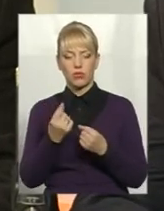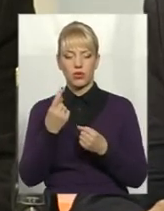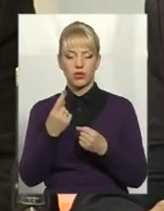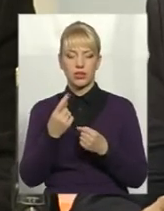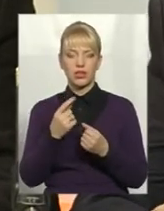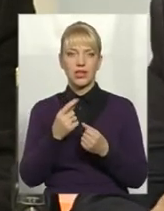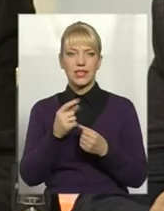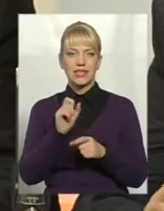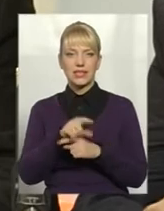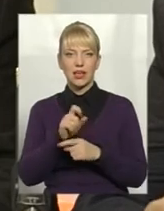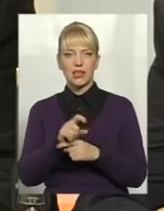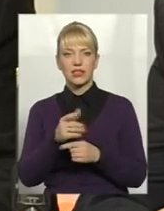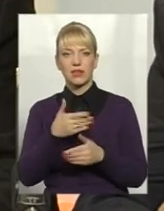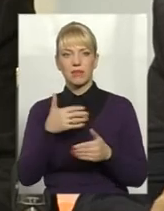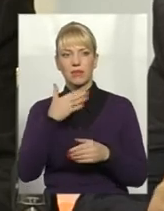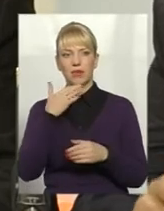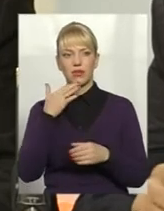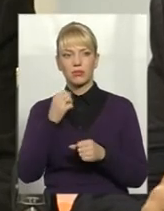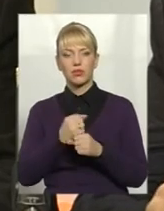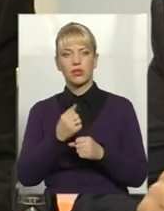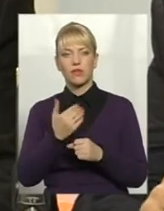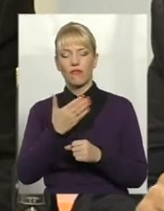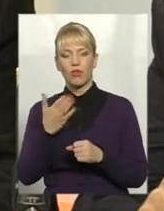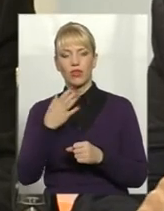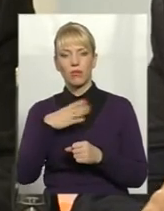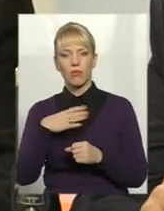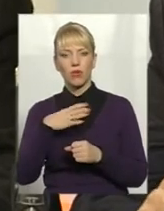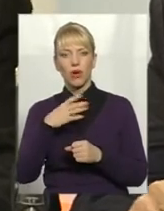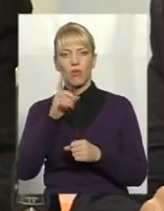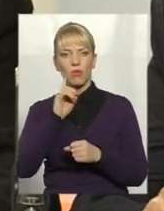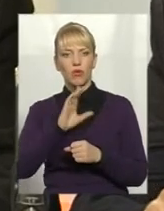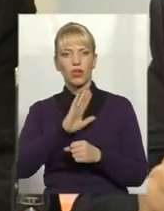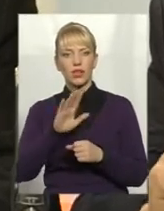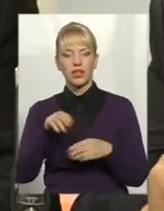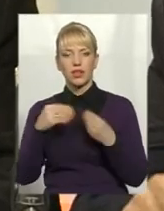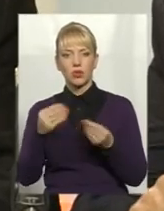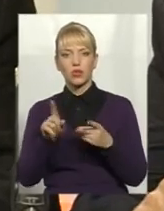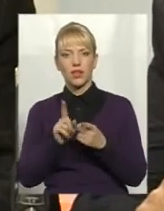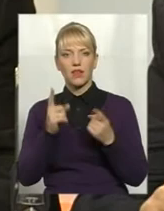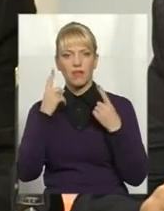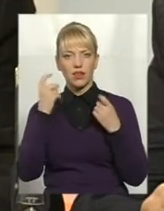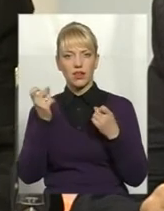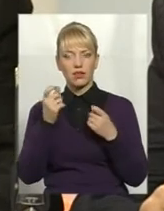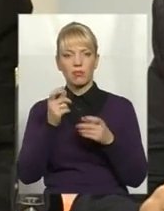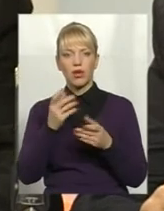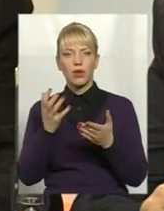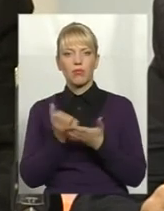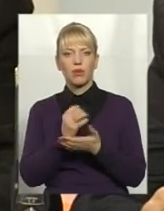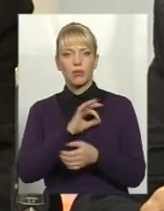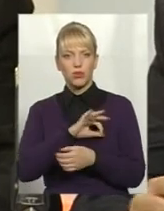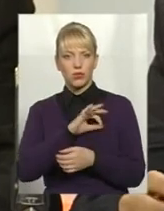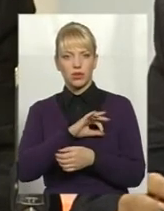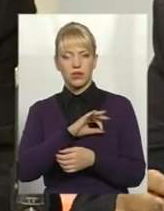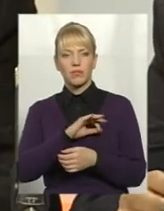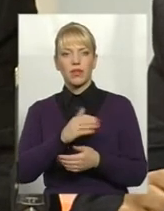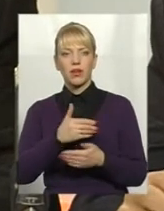Дальше ми працюємо дуже набагато. Вони поки не дають великі прибутки. Навіть нагалі ми знаходимося,